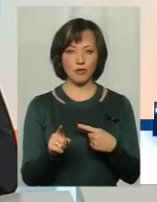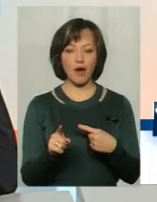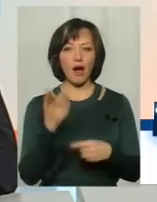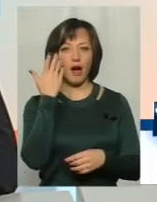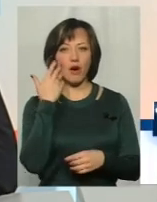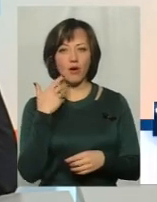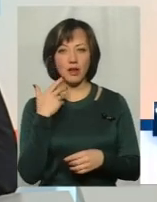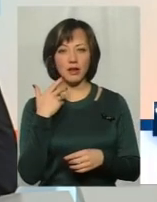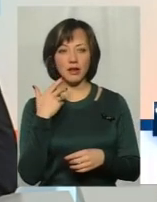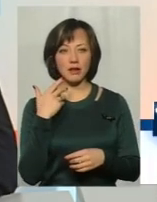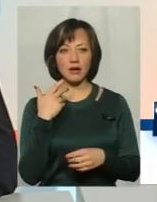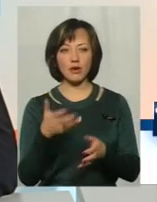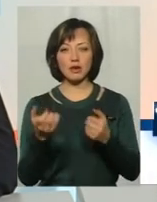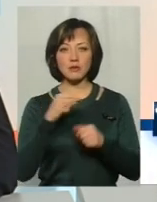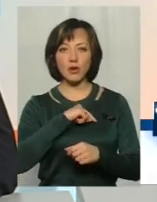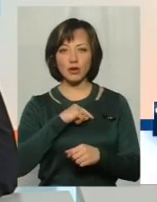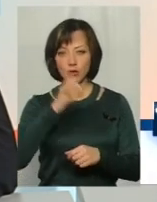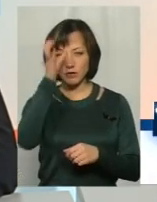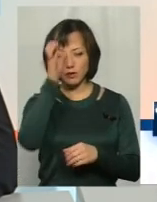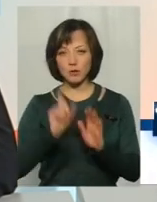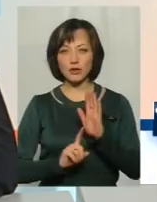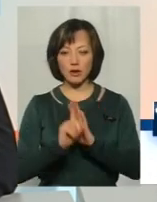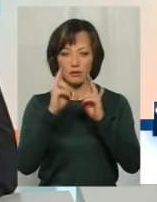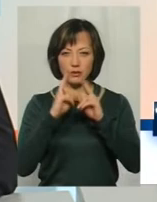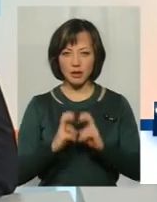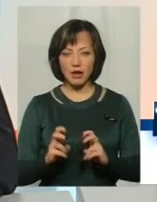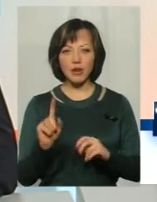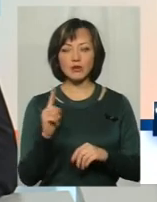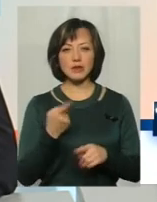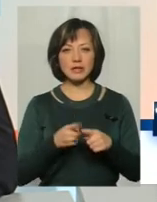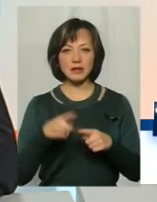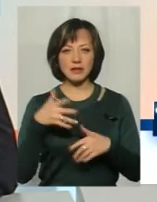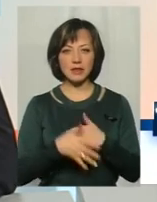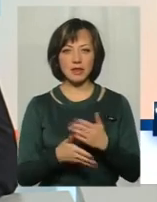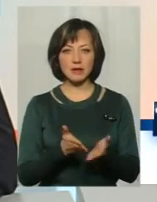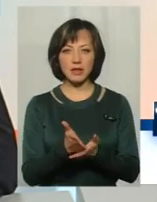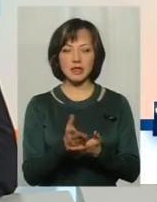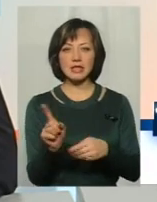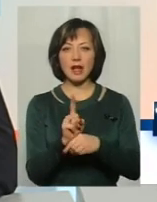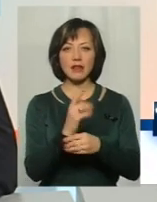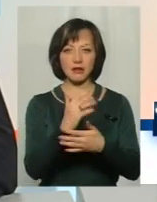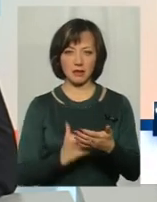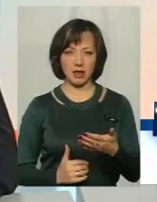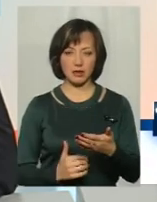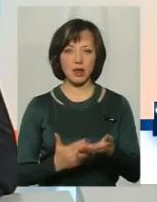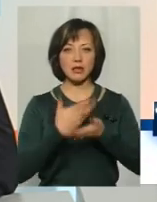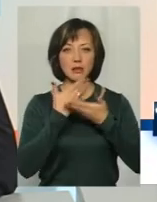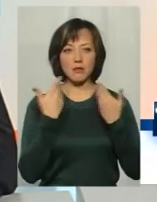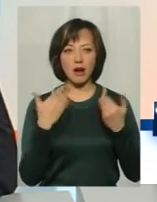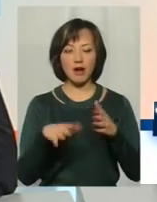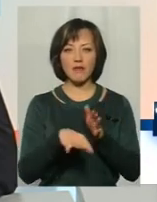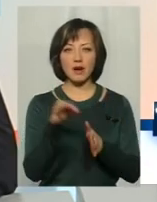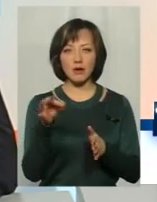Коли отримував психологічну освіту, я вже тоді розумів, що це все направлено на стандартизацію. Нема